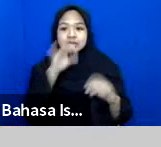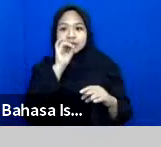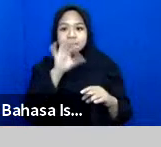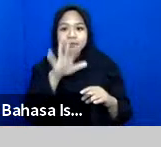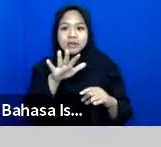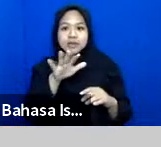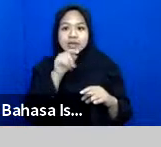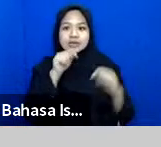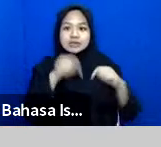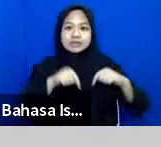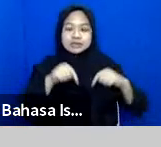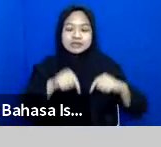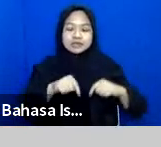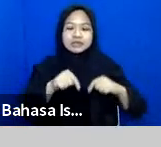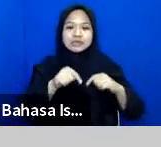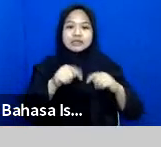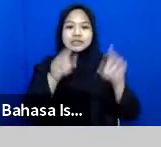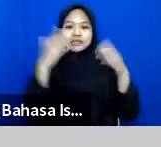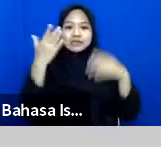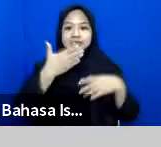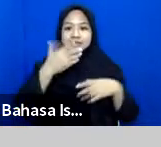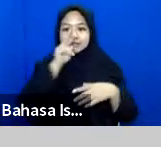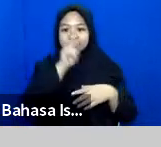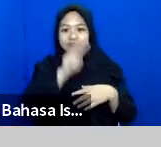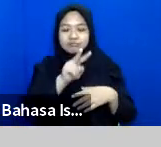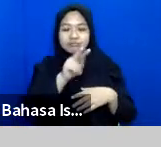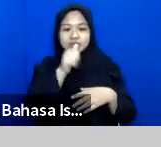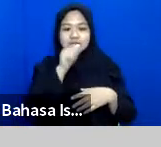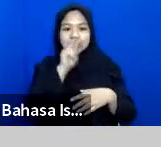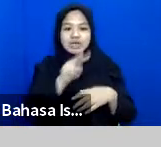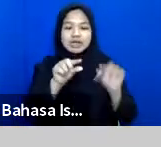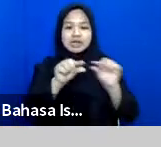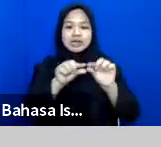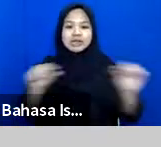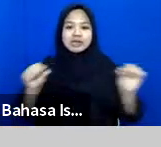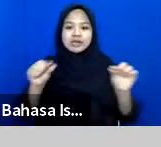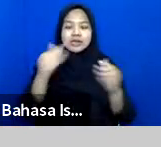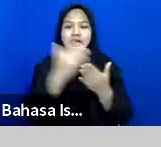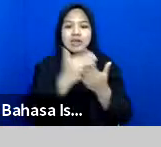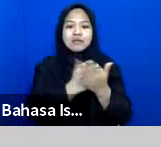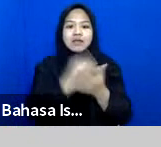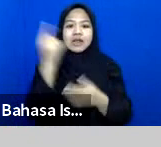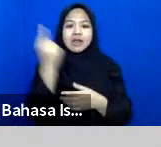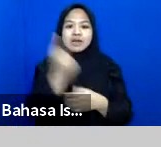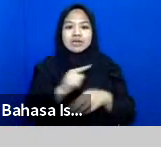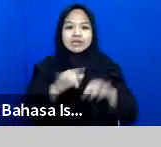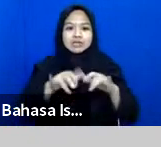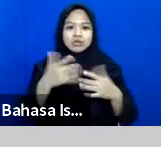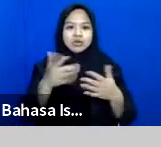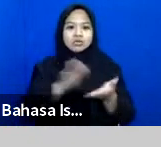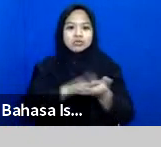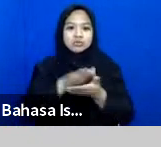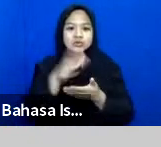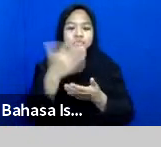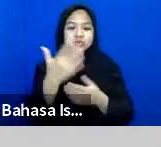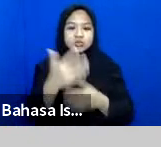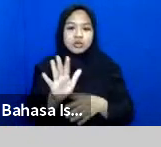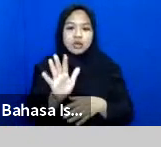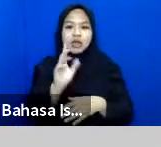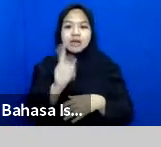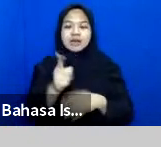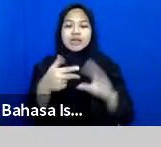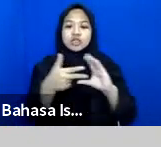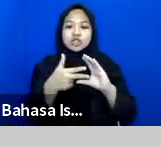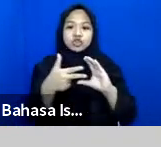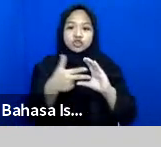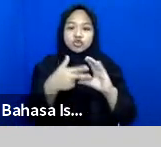Juga Disini Di Dalam Screen Bapak Ibu Bisa Lihat Link Daftar Hadir Dan Di chat Sudah Ada Baik Yang Ada Di